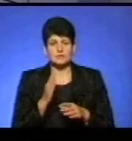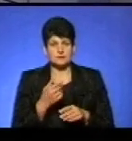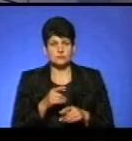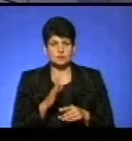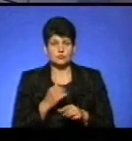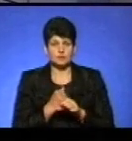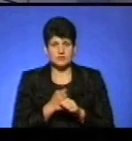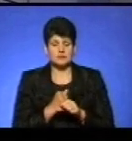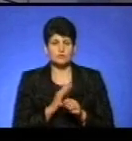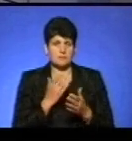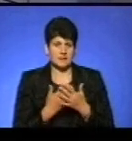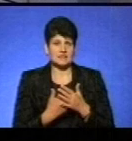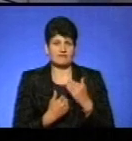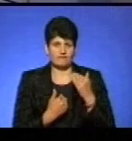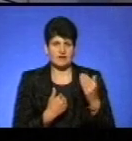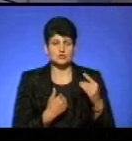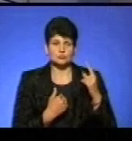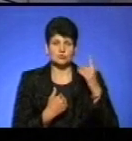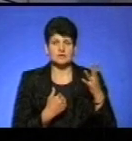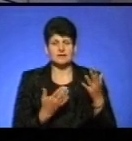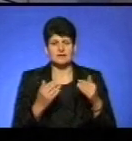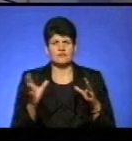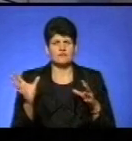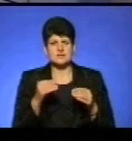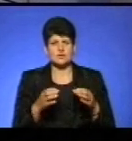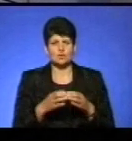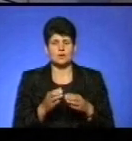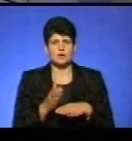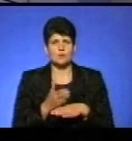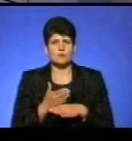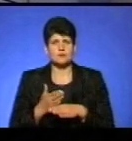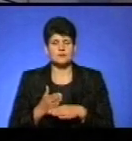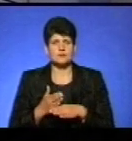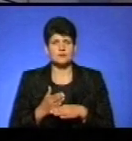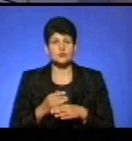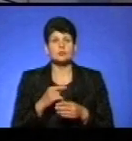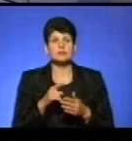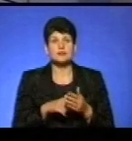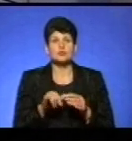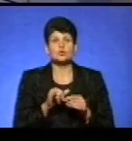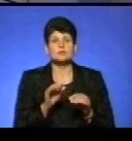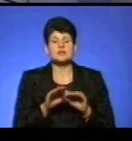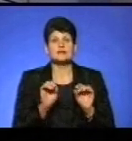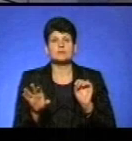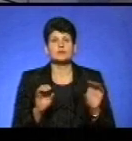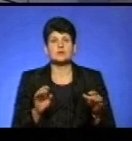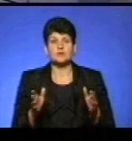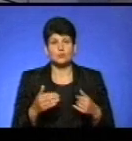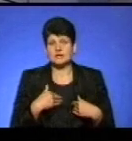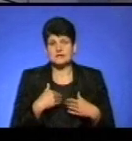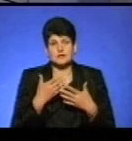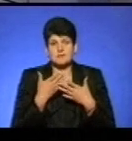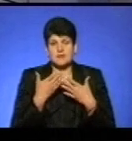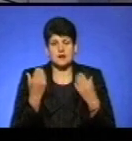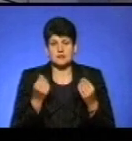беремо приклад виключно з вашої позиції, то давайте ми всі групи будемо ділити. Але тоді питання наступне. Куди ми подінемо дітей? У нас реально немає дошкільних